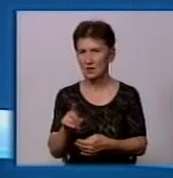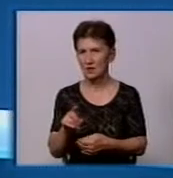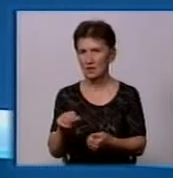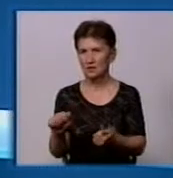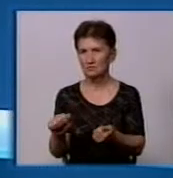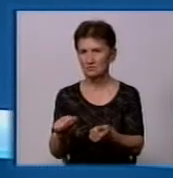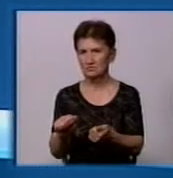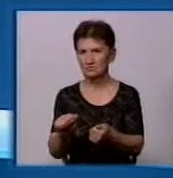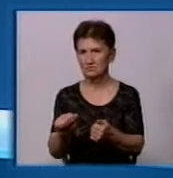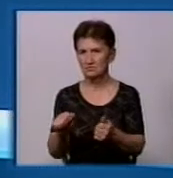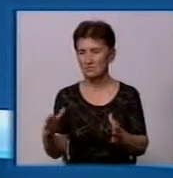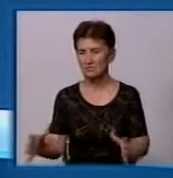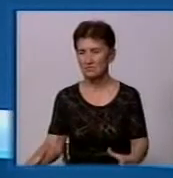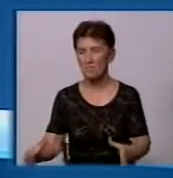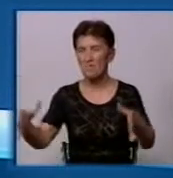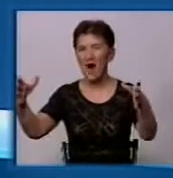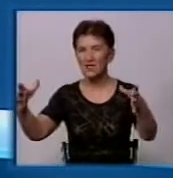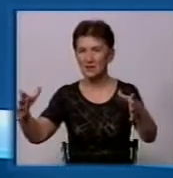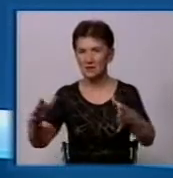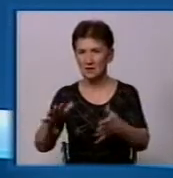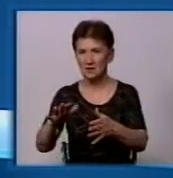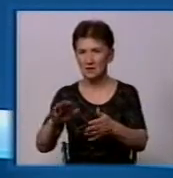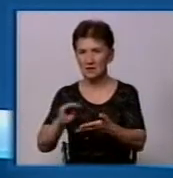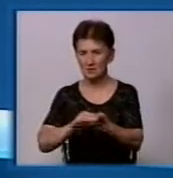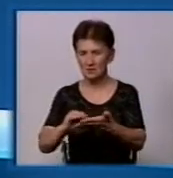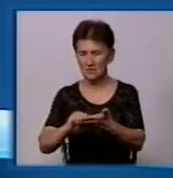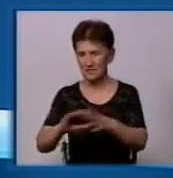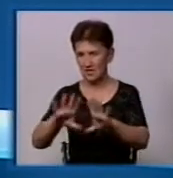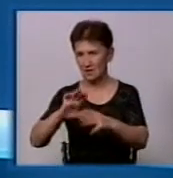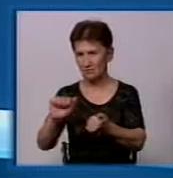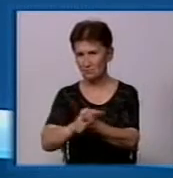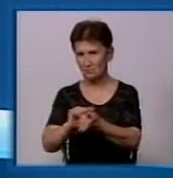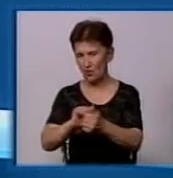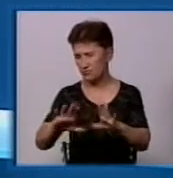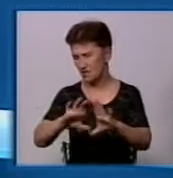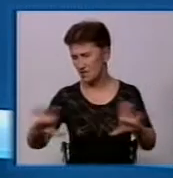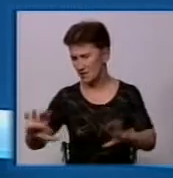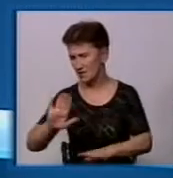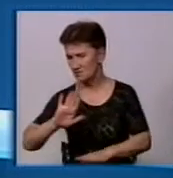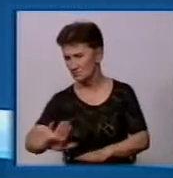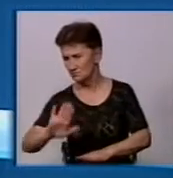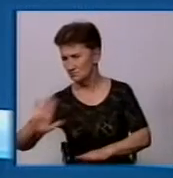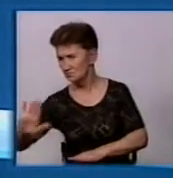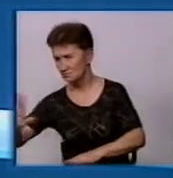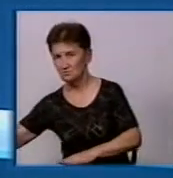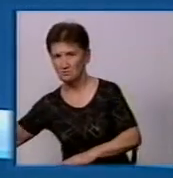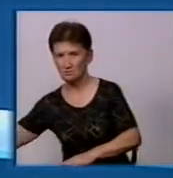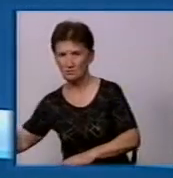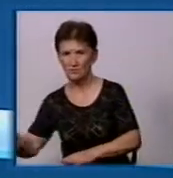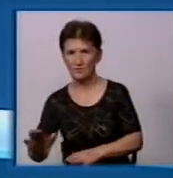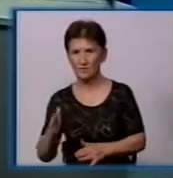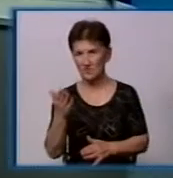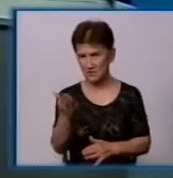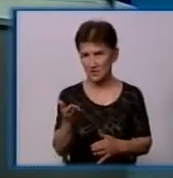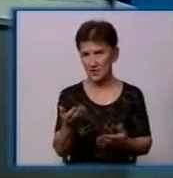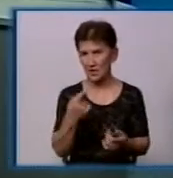наліпки на сміттєві баки. Органіка, папір, скло або ще якісь. Чому ви не пішли цим